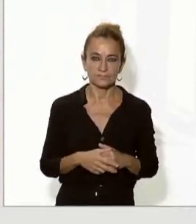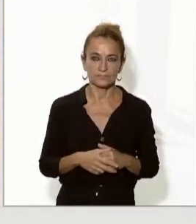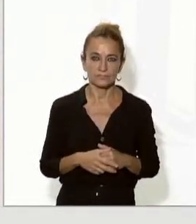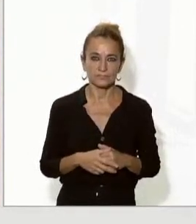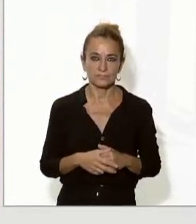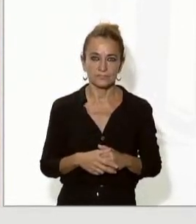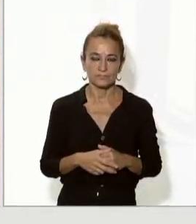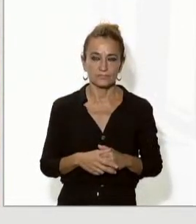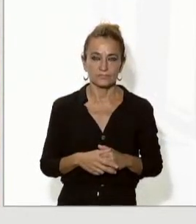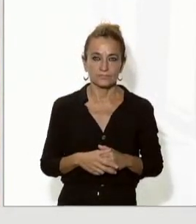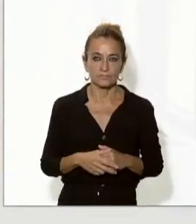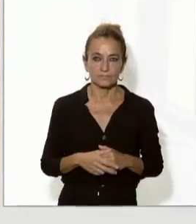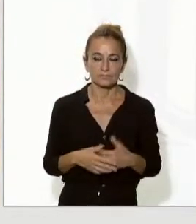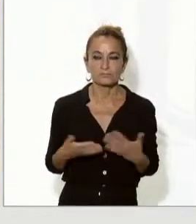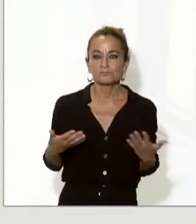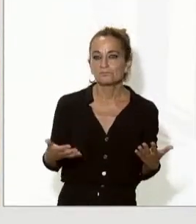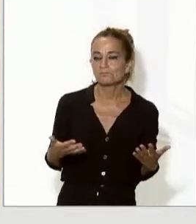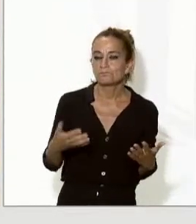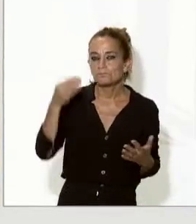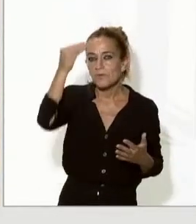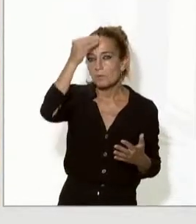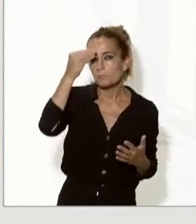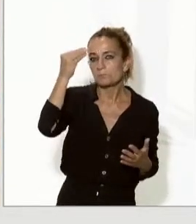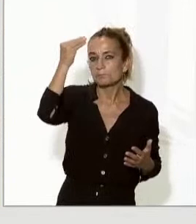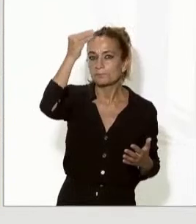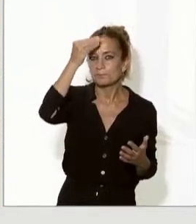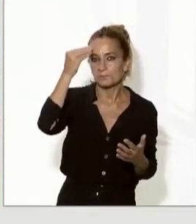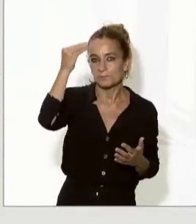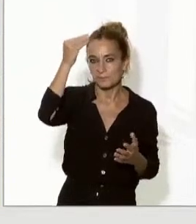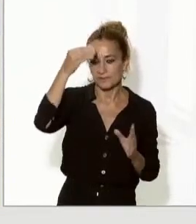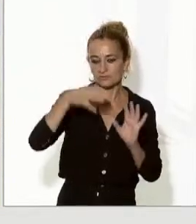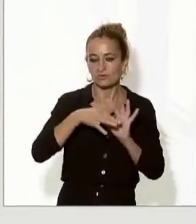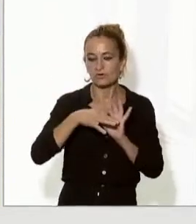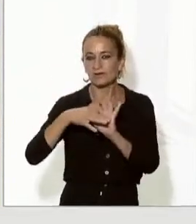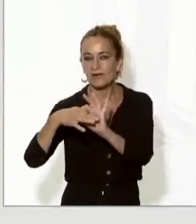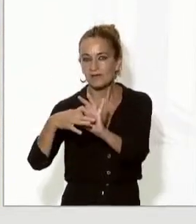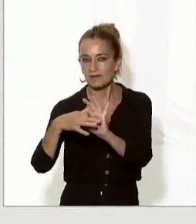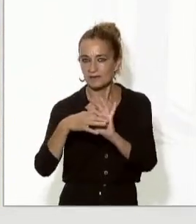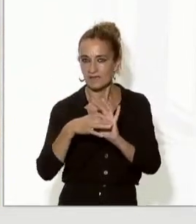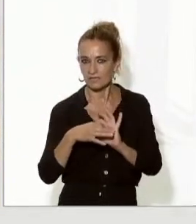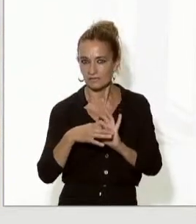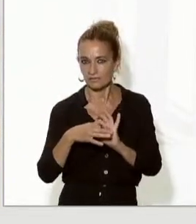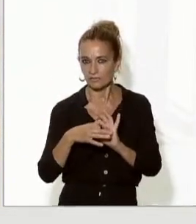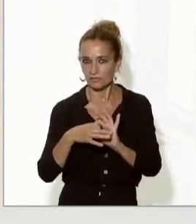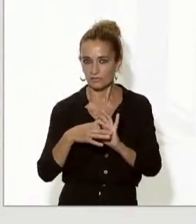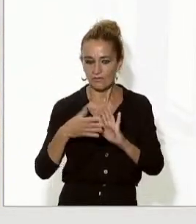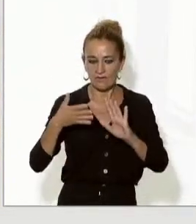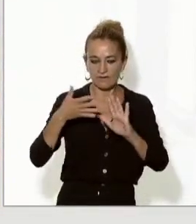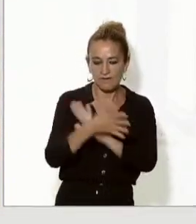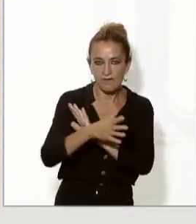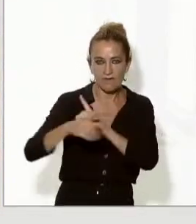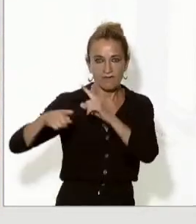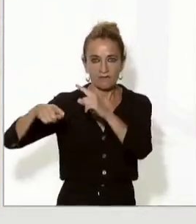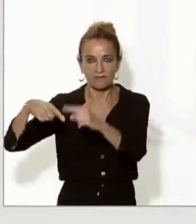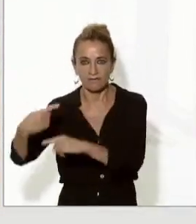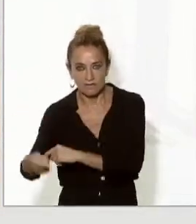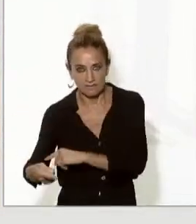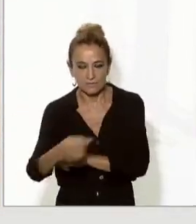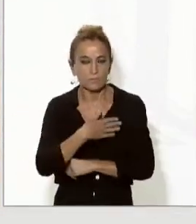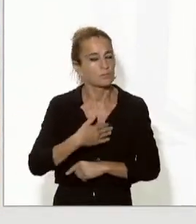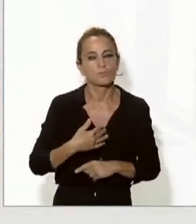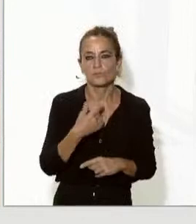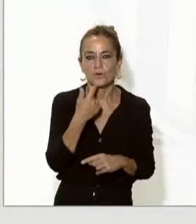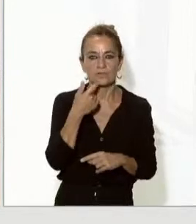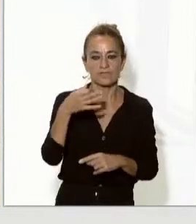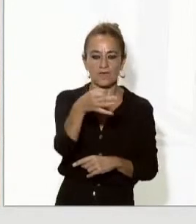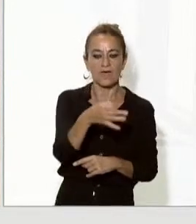crec que aquí no té per què haver una relació de causa-conseqüència directa és a dir, no és Andorra la responsable de cara a